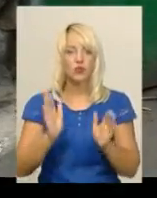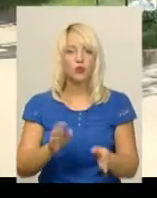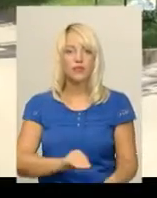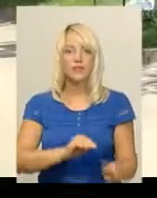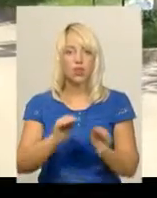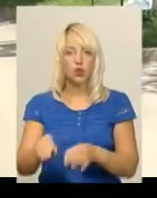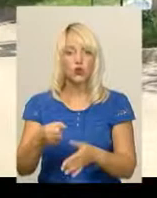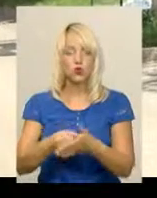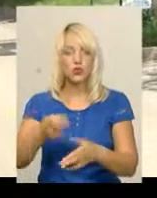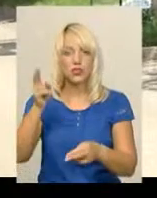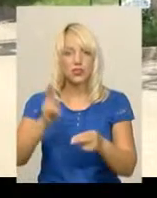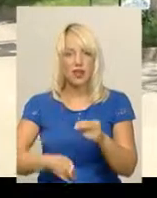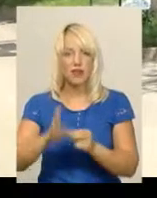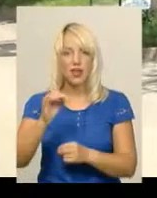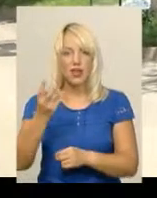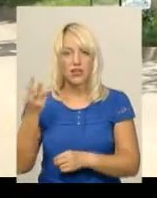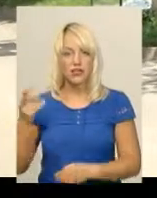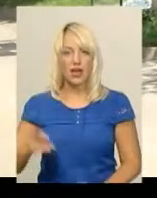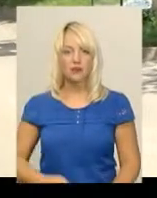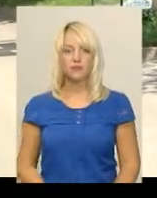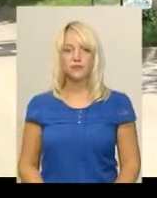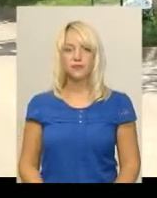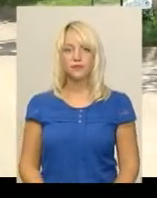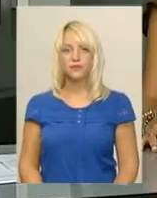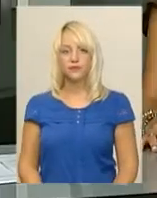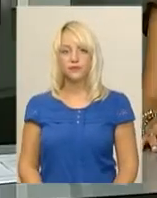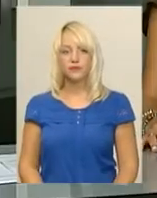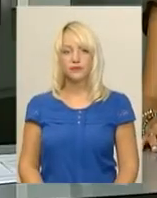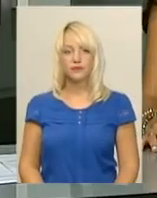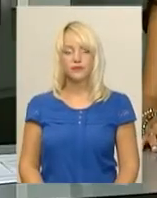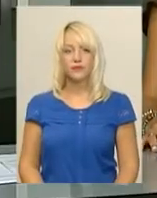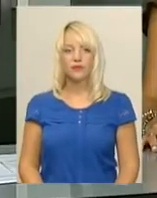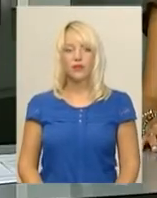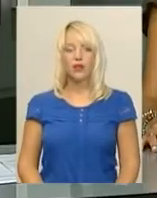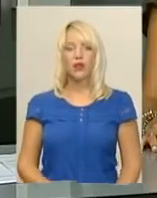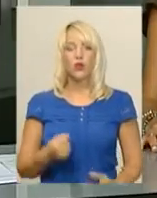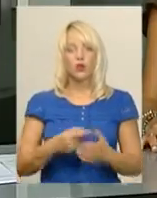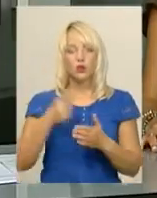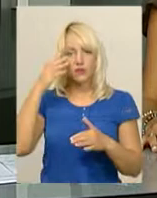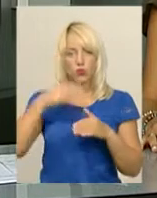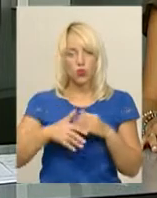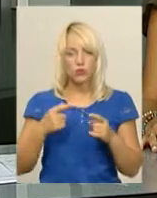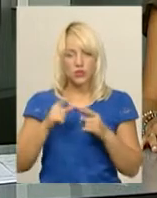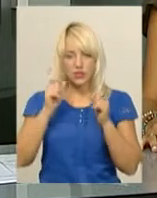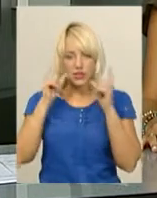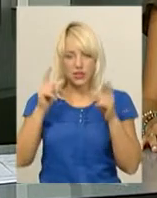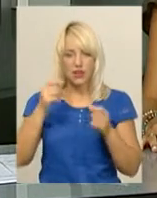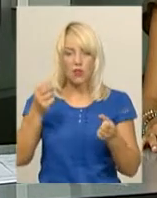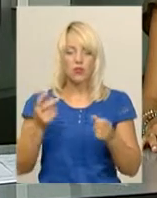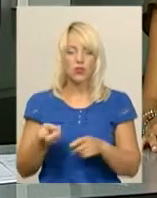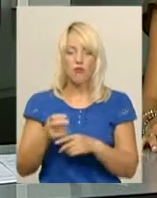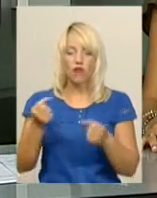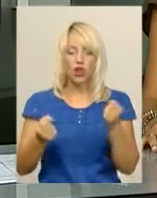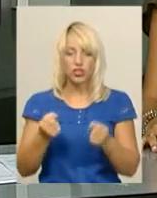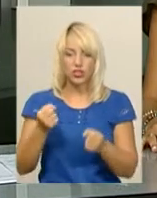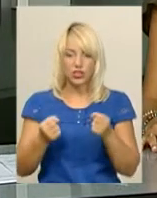Хижа, Олександр Горішевський, Віктор Кривий, Новини, Поділля Центр. До свідомості прийшов водій фури, яка впала з мосту на